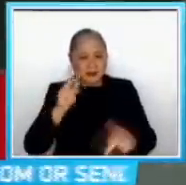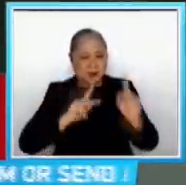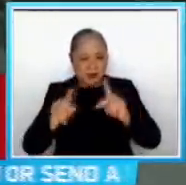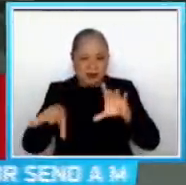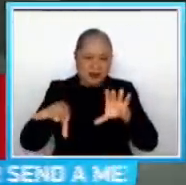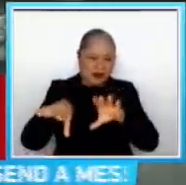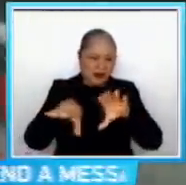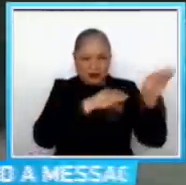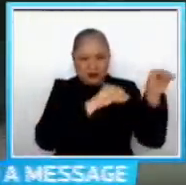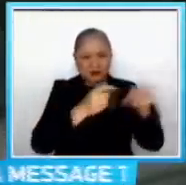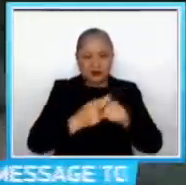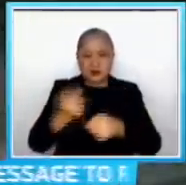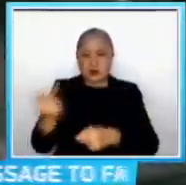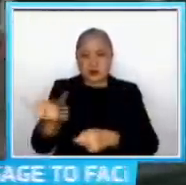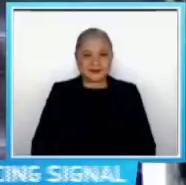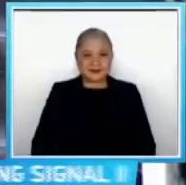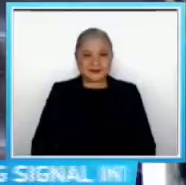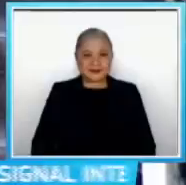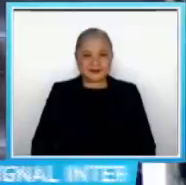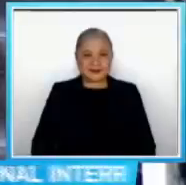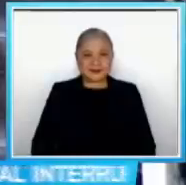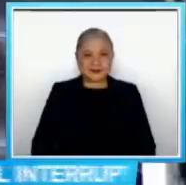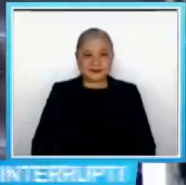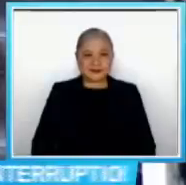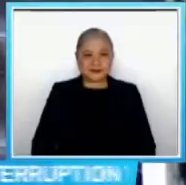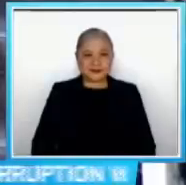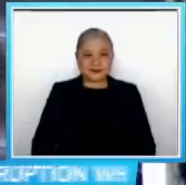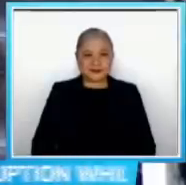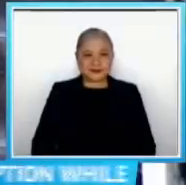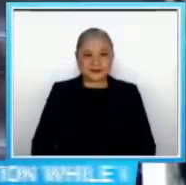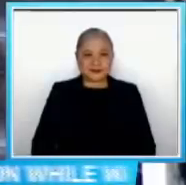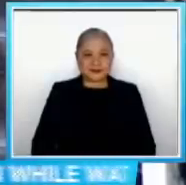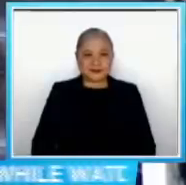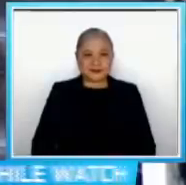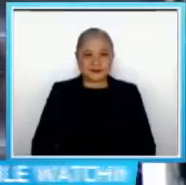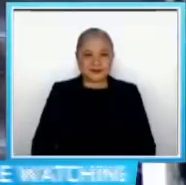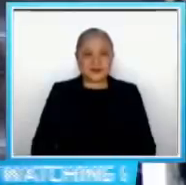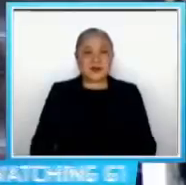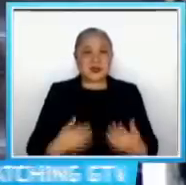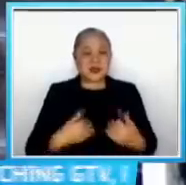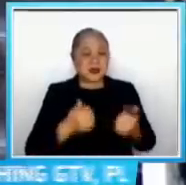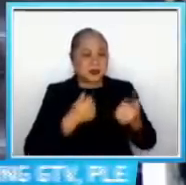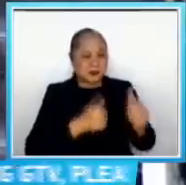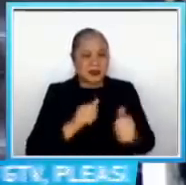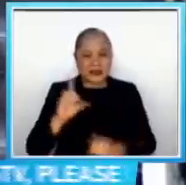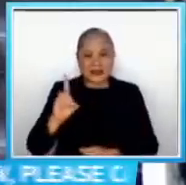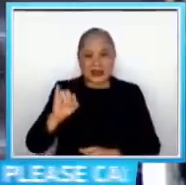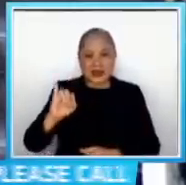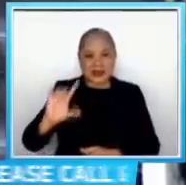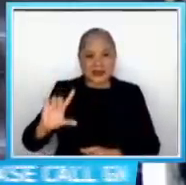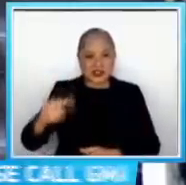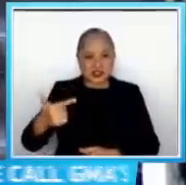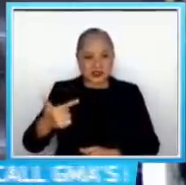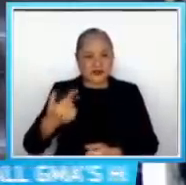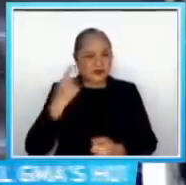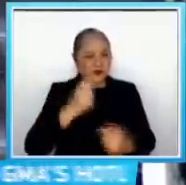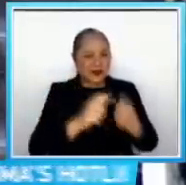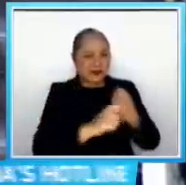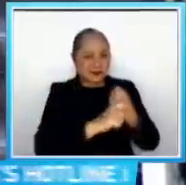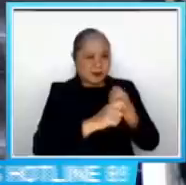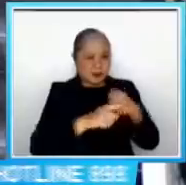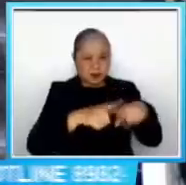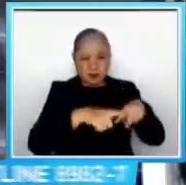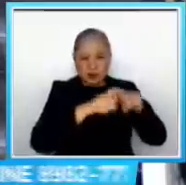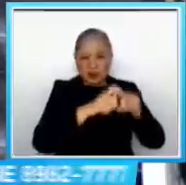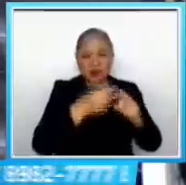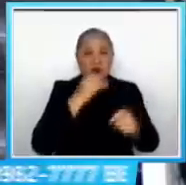na nakubkob ng Russia Tatalima raw ang Department of the Interior and Local Government sa temporary restraining order ng Korte Suprema